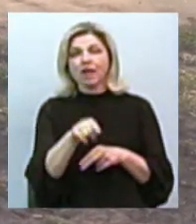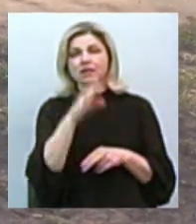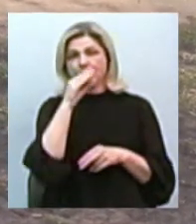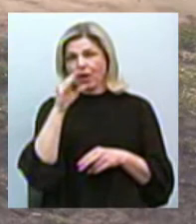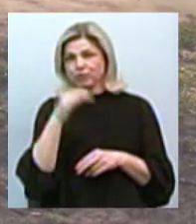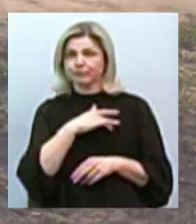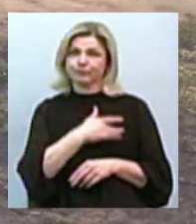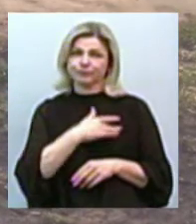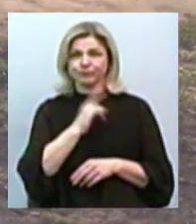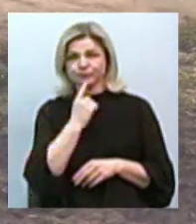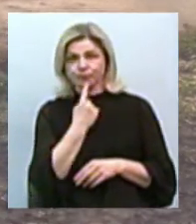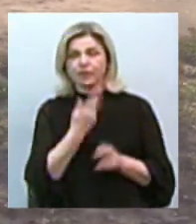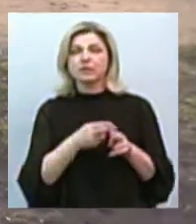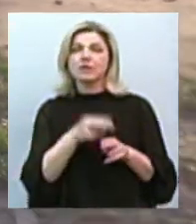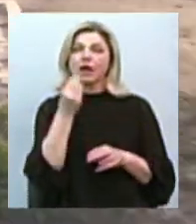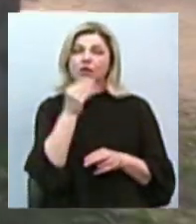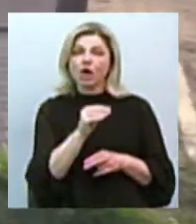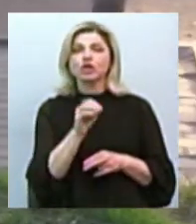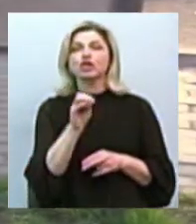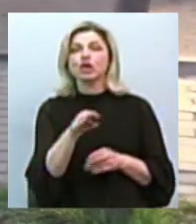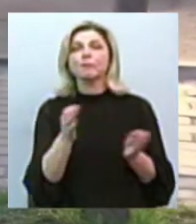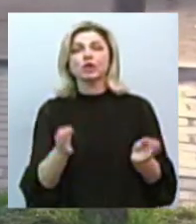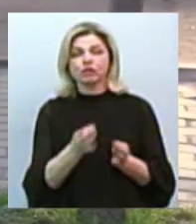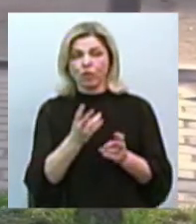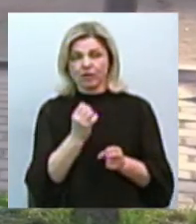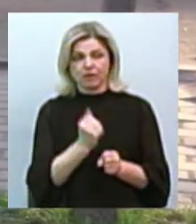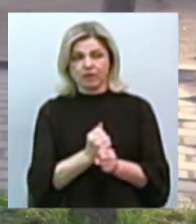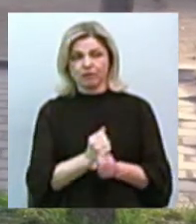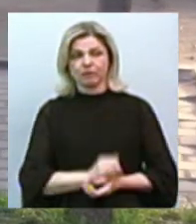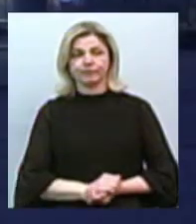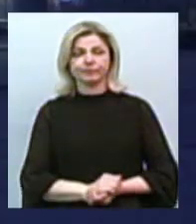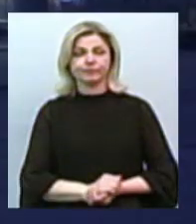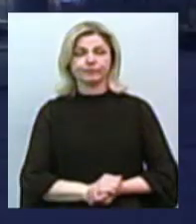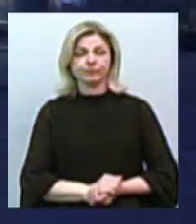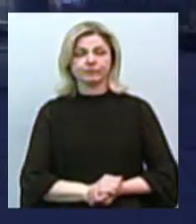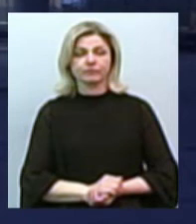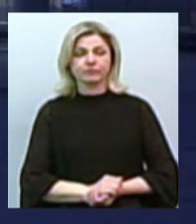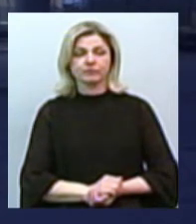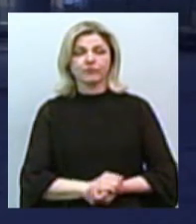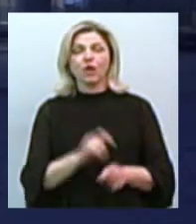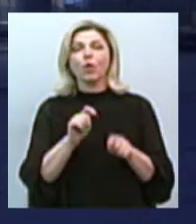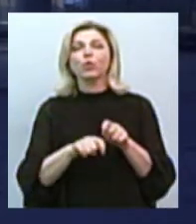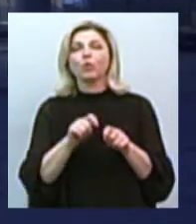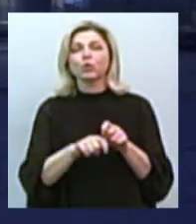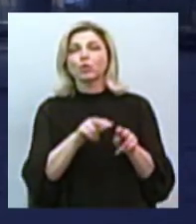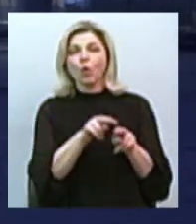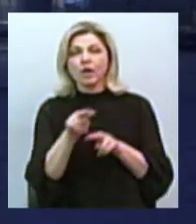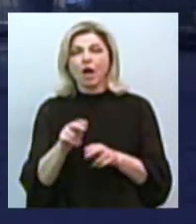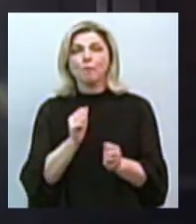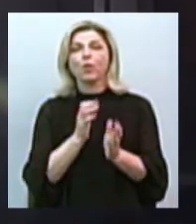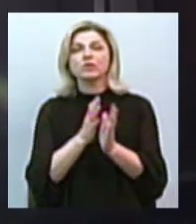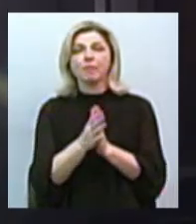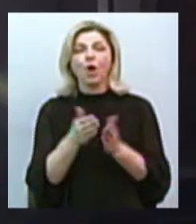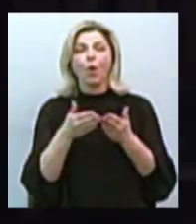наврядше. Ну, це краще, ніж нічого не робити. Правда? Дякую. Контрольно-технічний пункт на проспекті Корабелів.